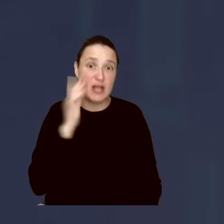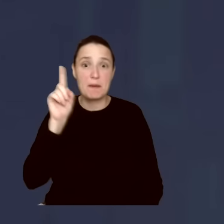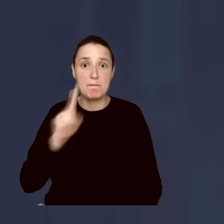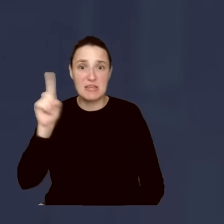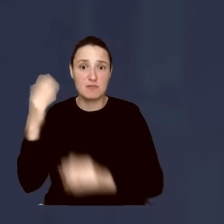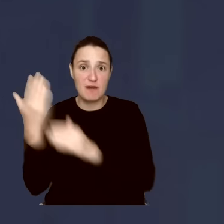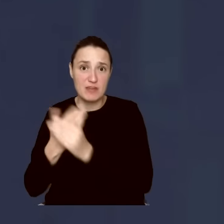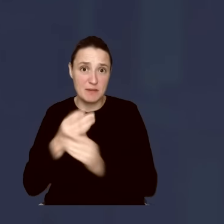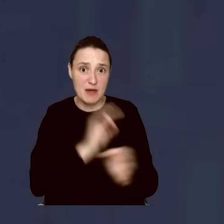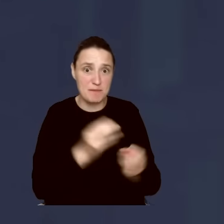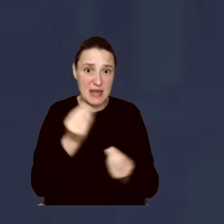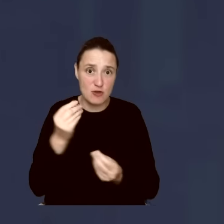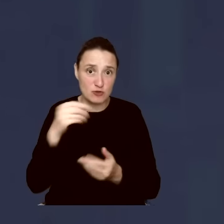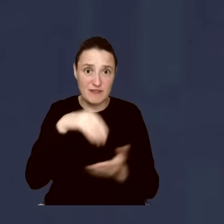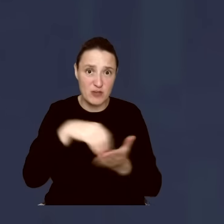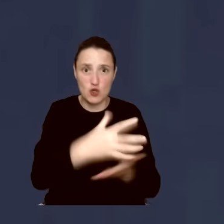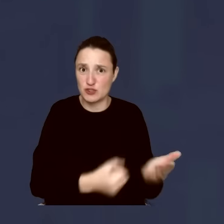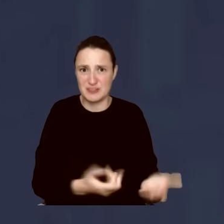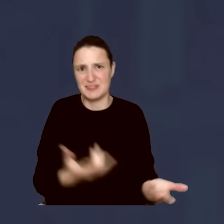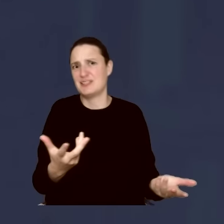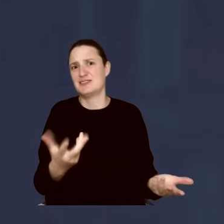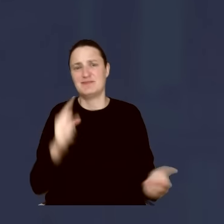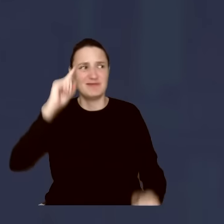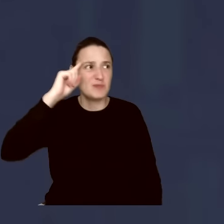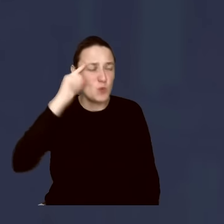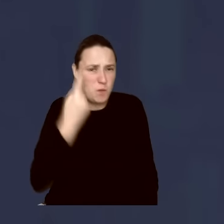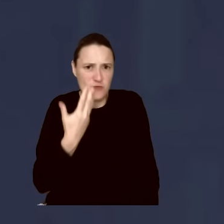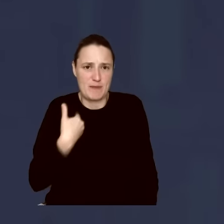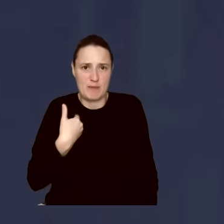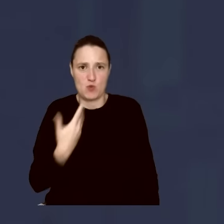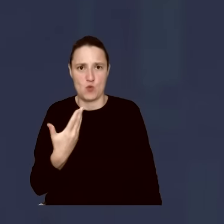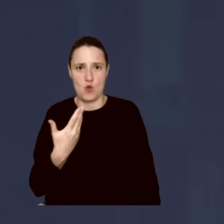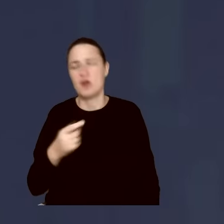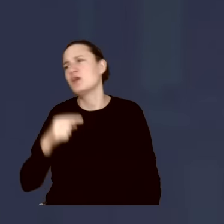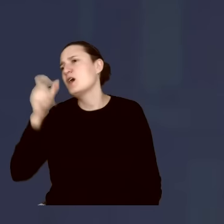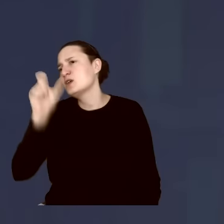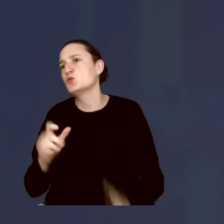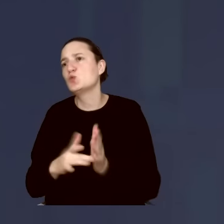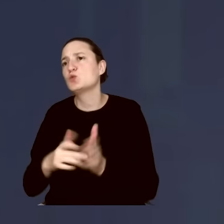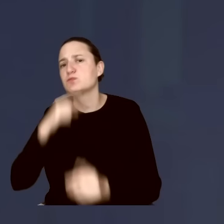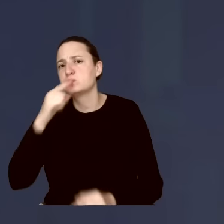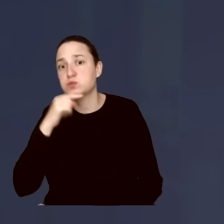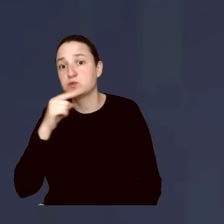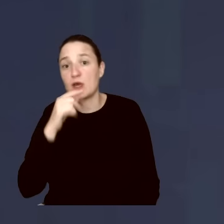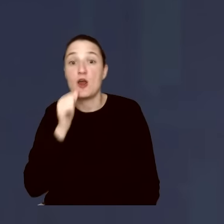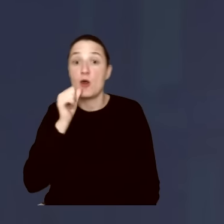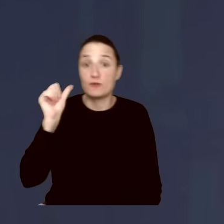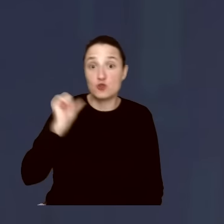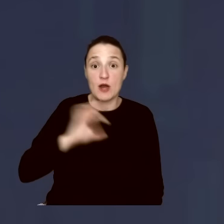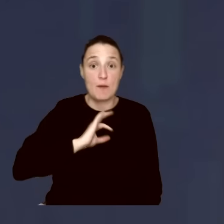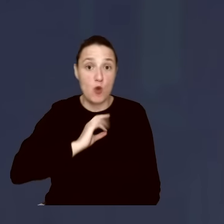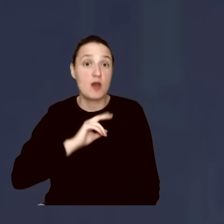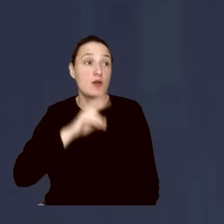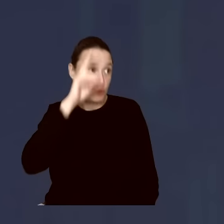Powtórzę, Tusk łże także aż słońcu wstyd świecić. A jak go interesuje moja, bo mówił wczoraj coś o mojej łazience, jak go